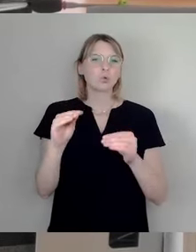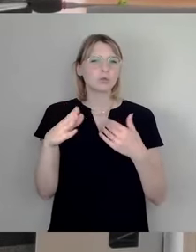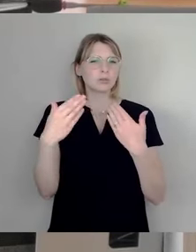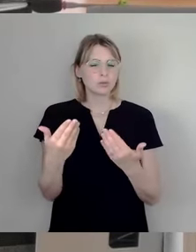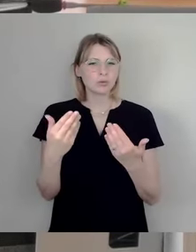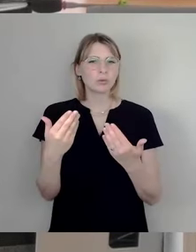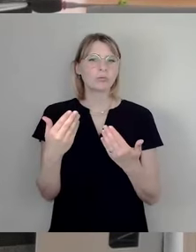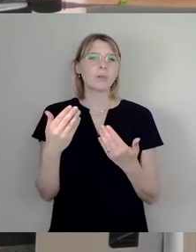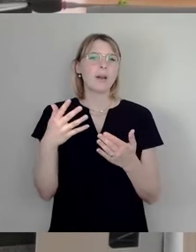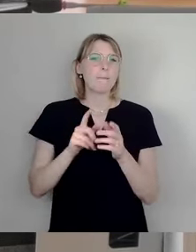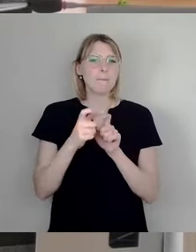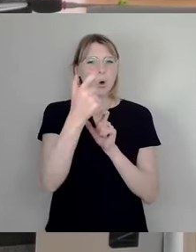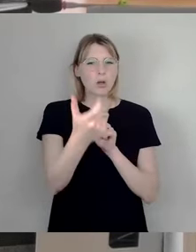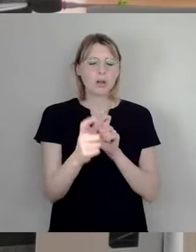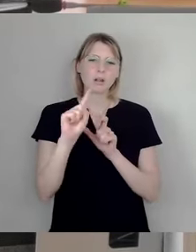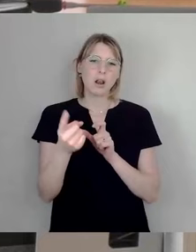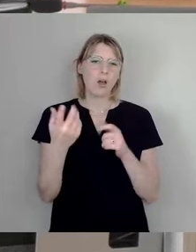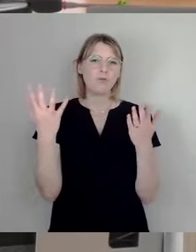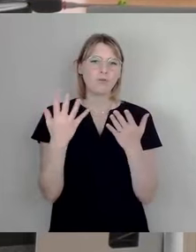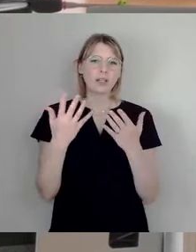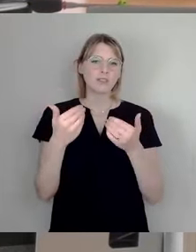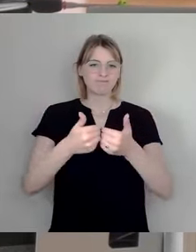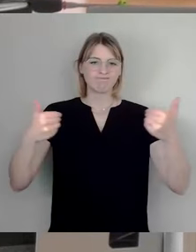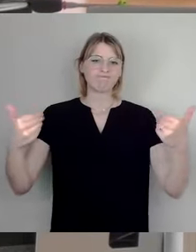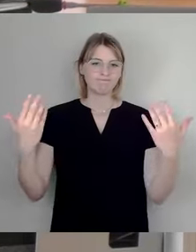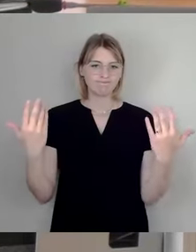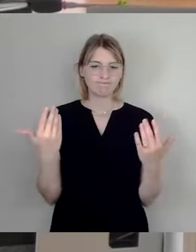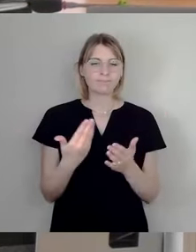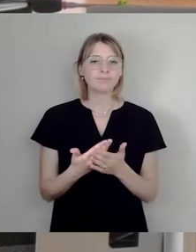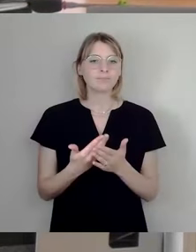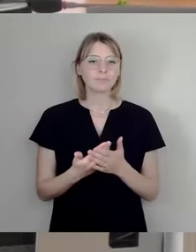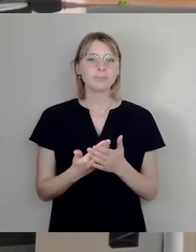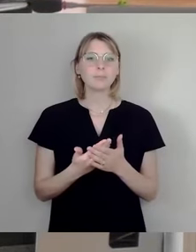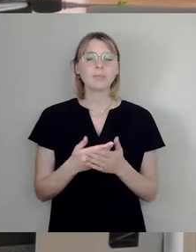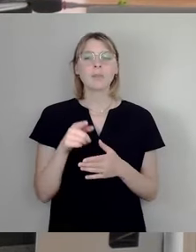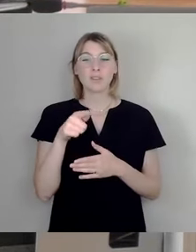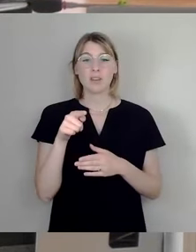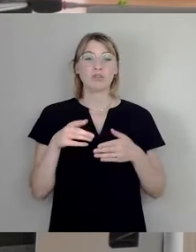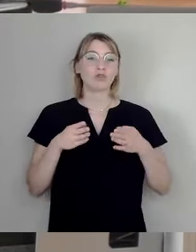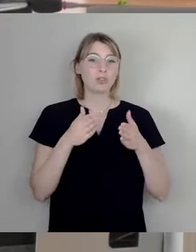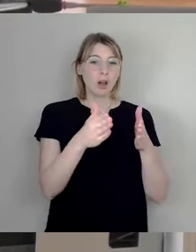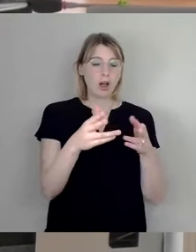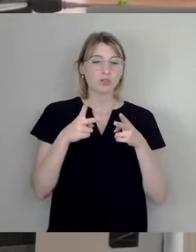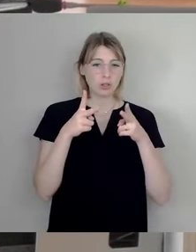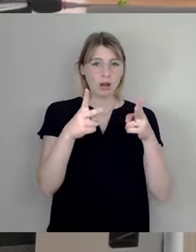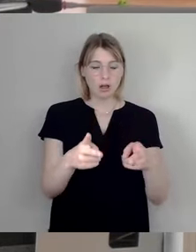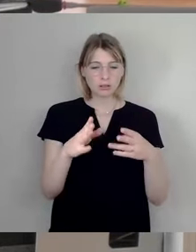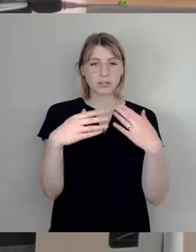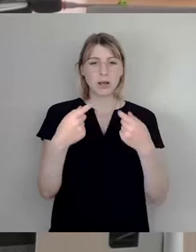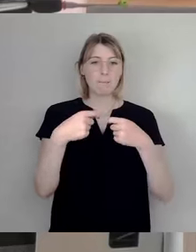führen kann. Ein großer Teil der Straßen in Deutschland befindet sich in der Baulast der Kommunen.